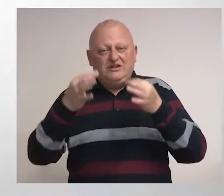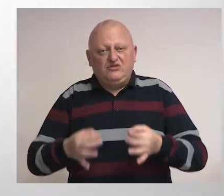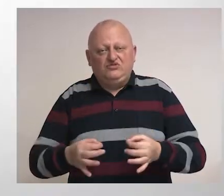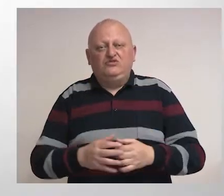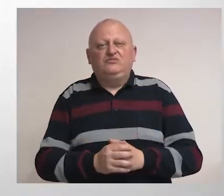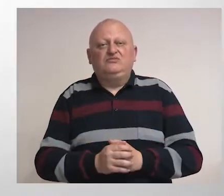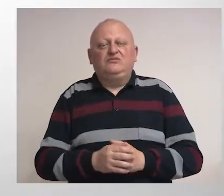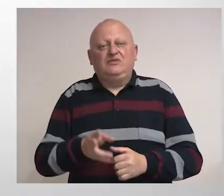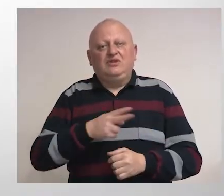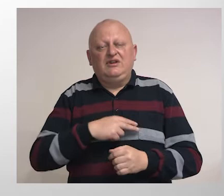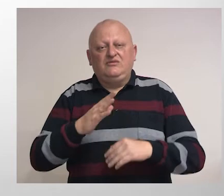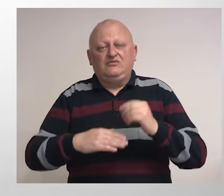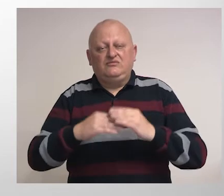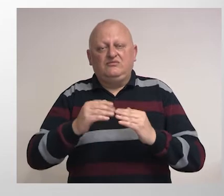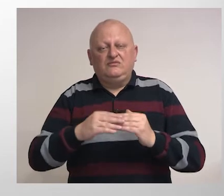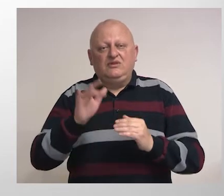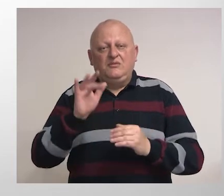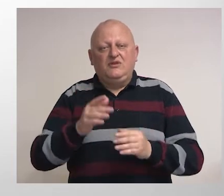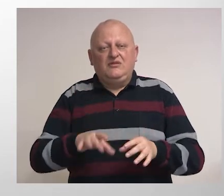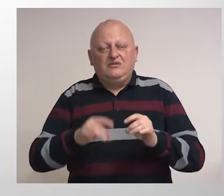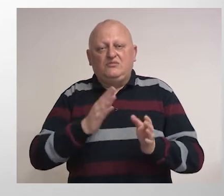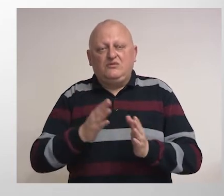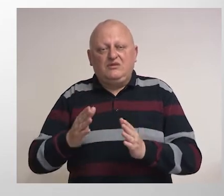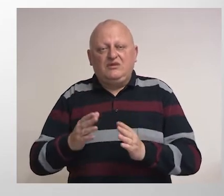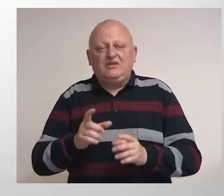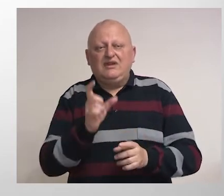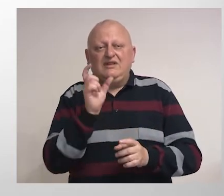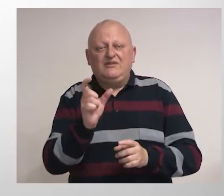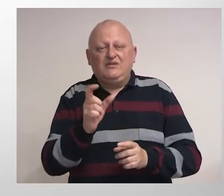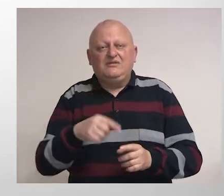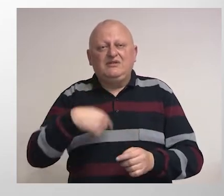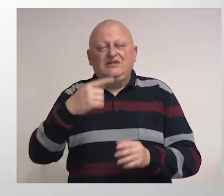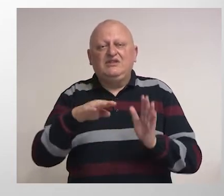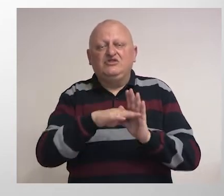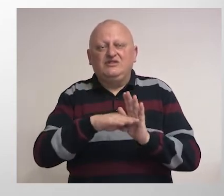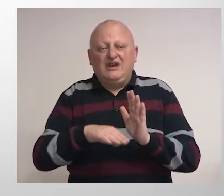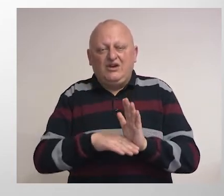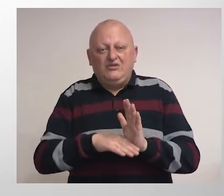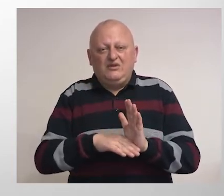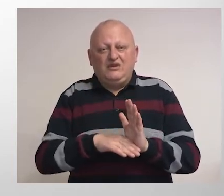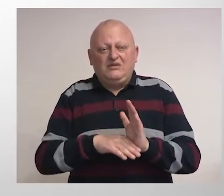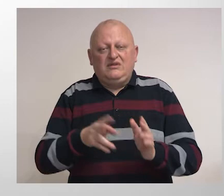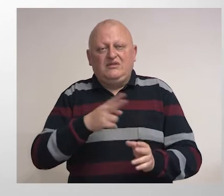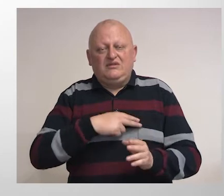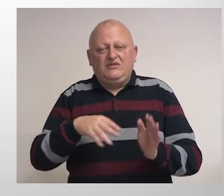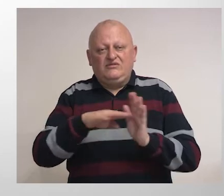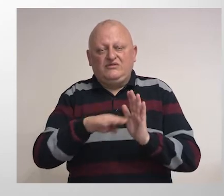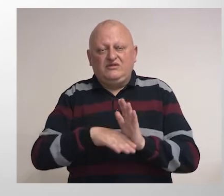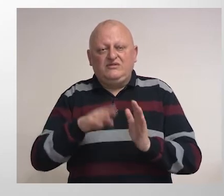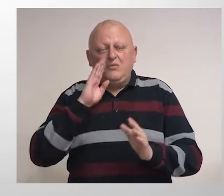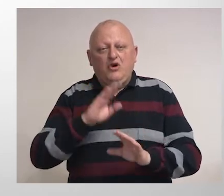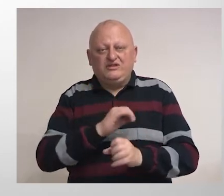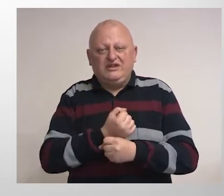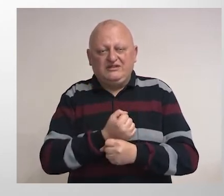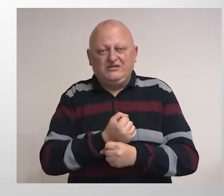Krivična dijela protiv izbornog procesa u BiH su definisana sljedećim zakonima. Krivični zakon Bosne i